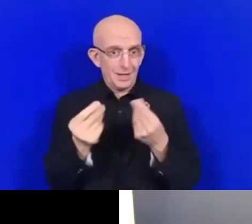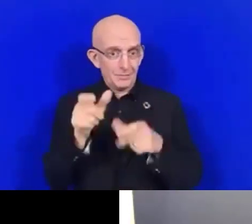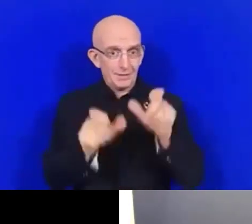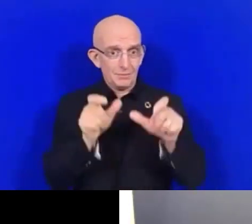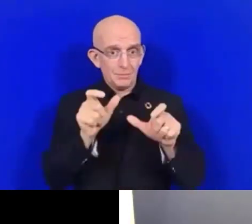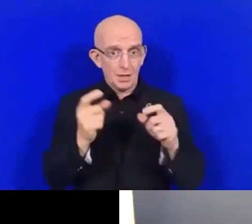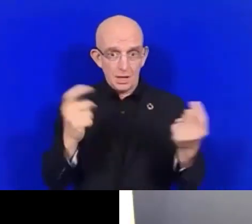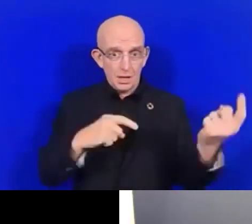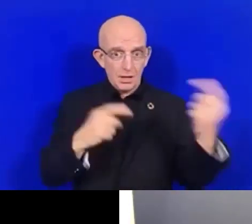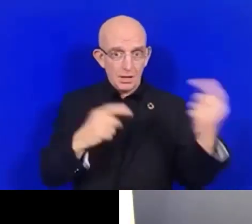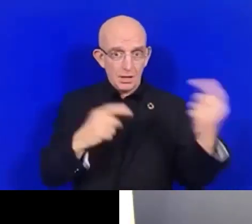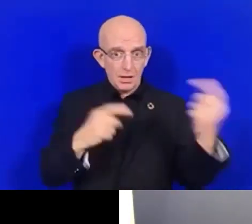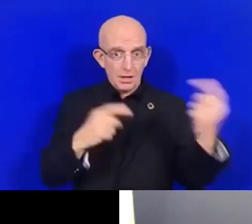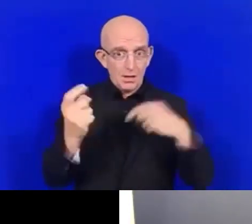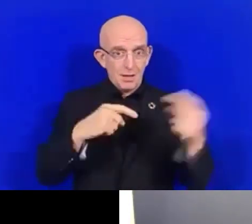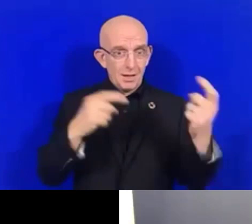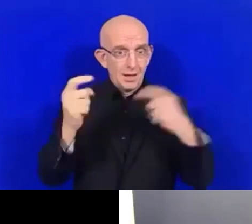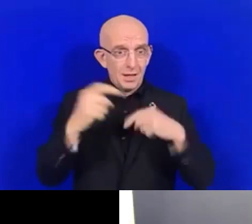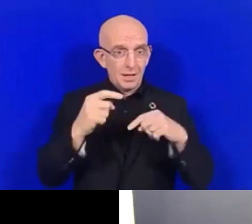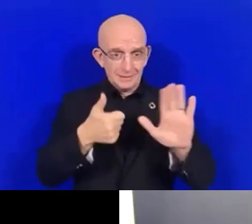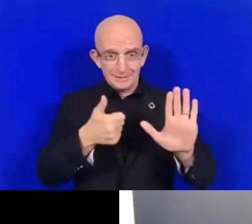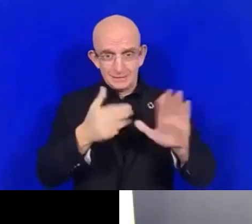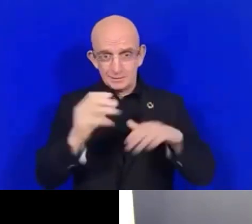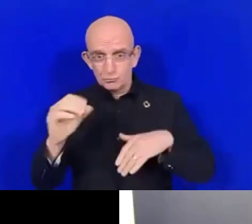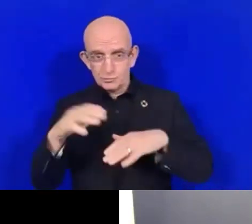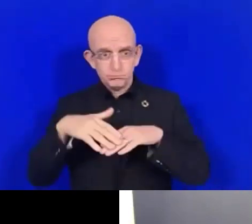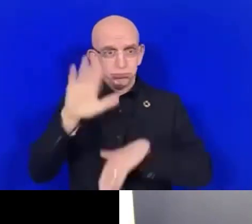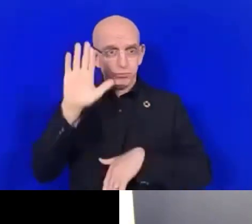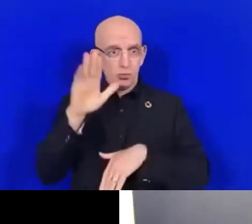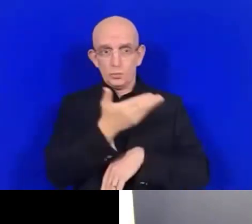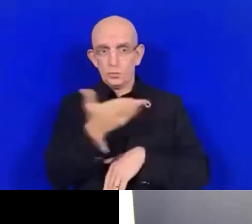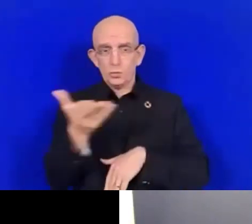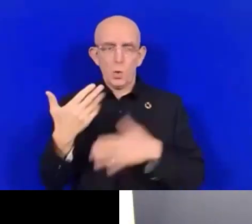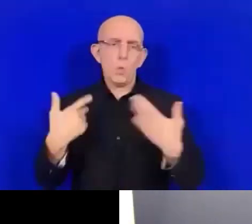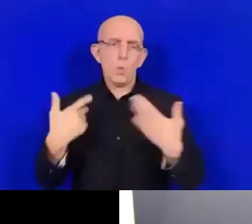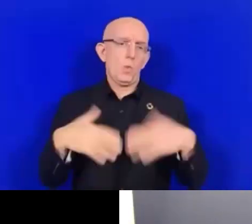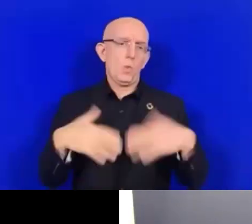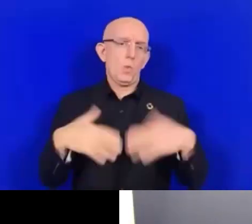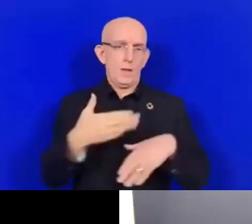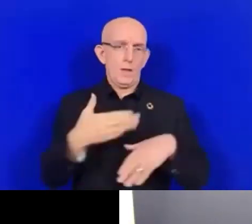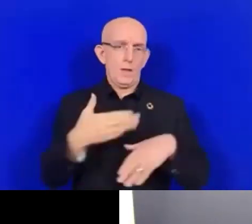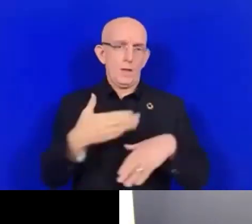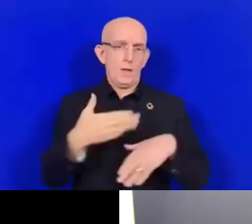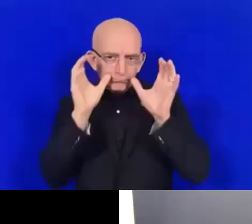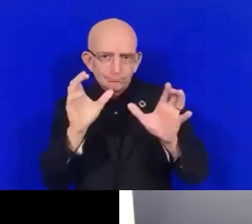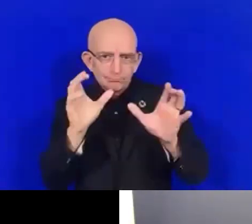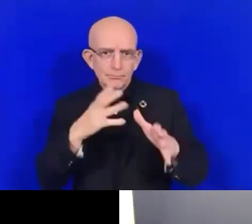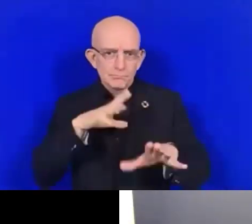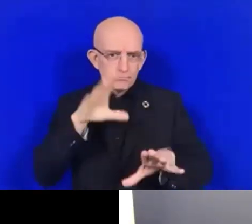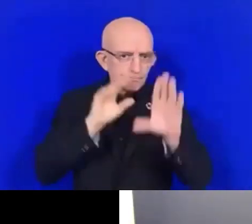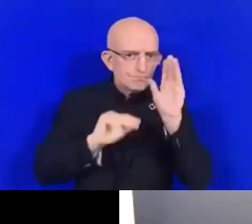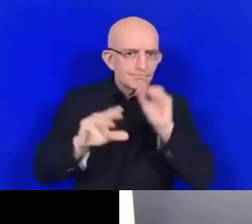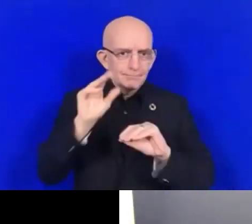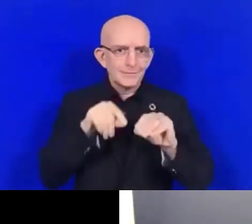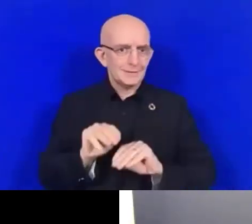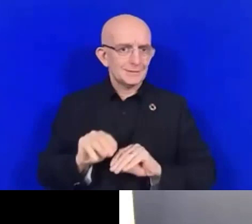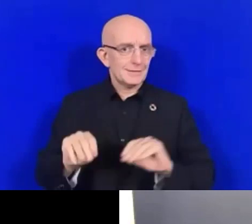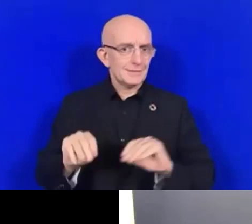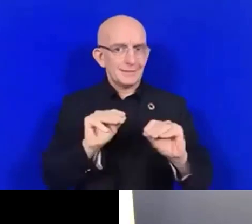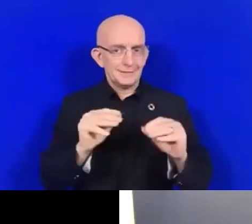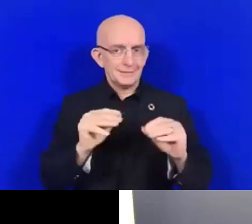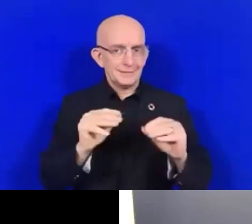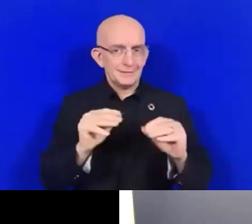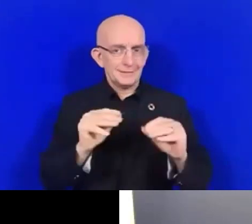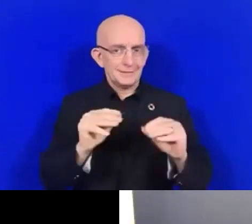nombreux en ligne. Ceci démontre à quel point ce genre de formation est vraiment nécessaire. Et je vous dis merci.